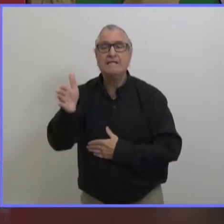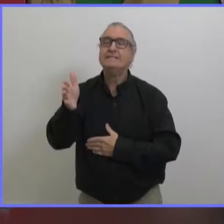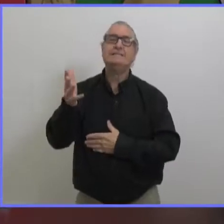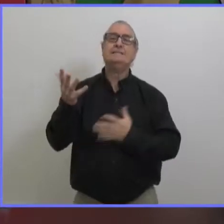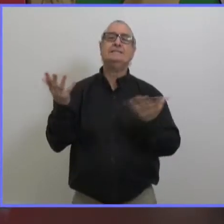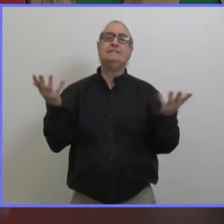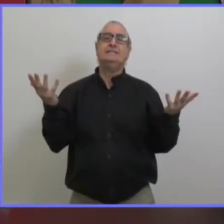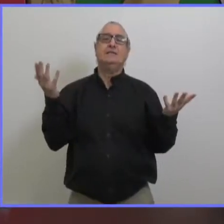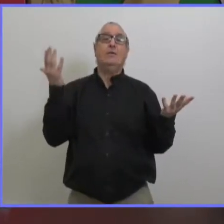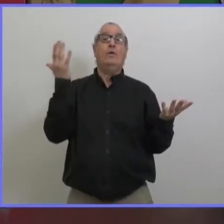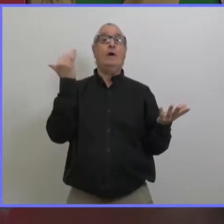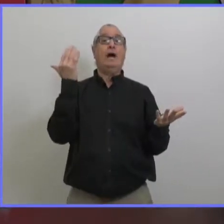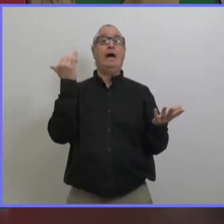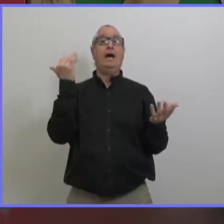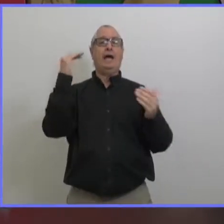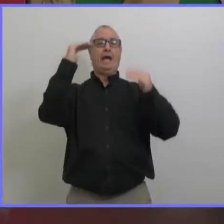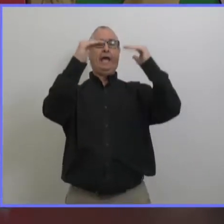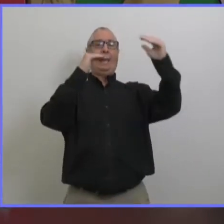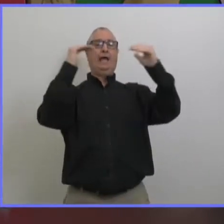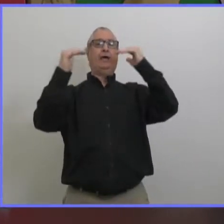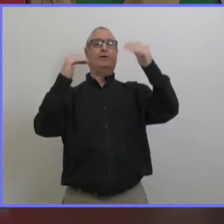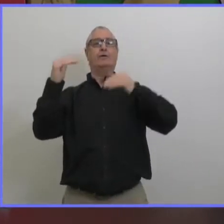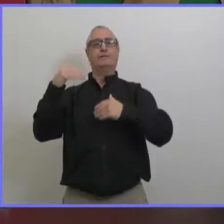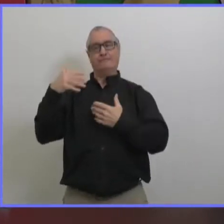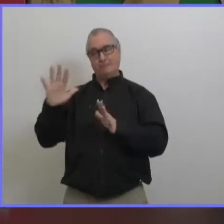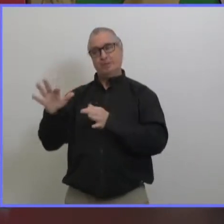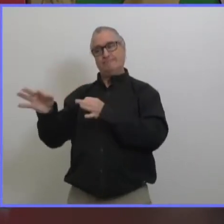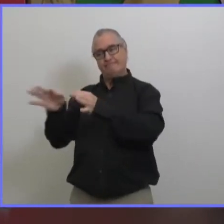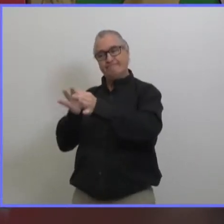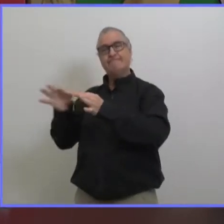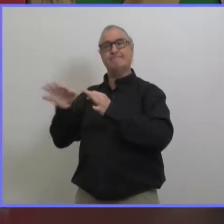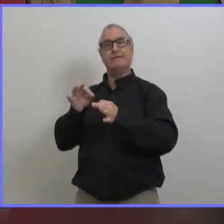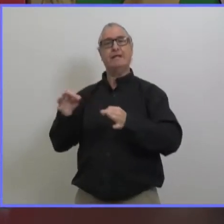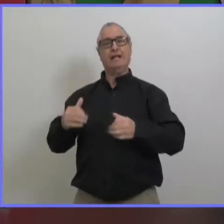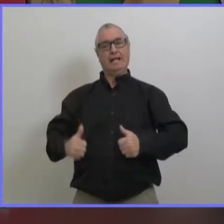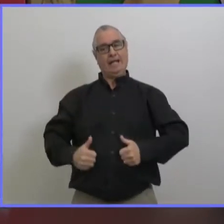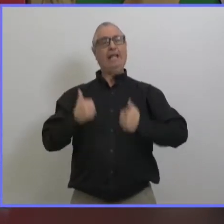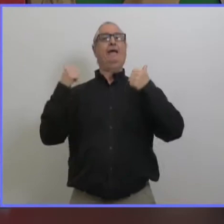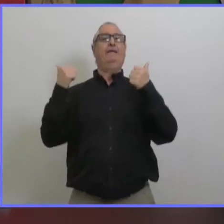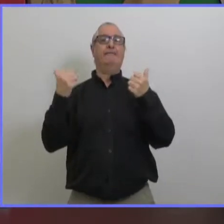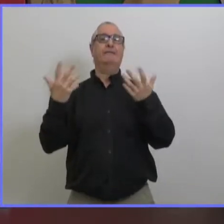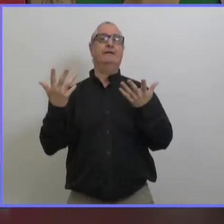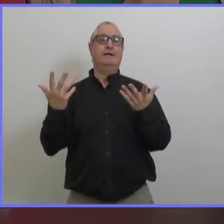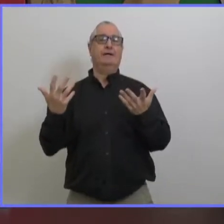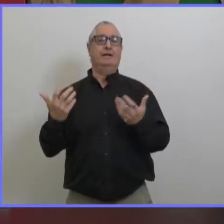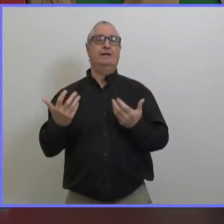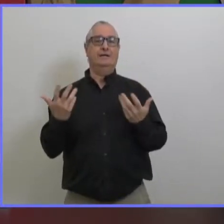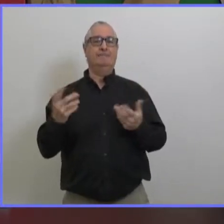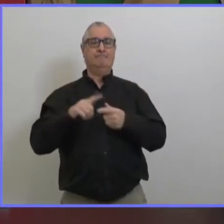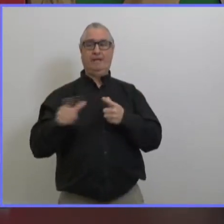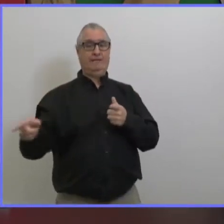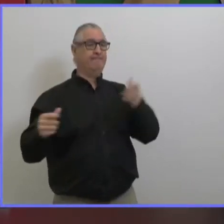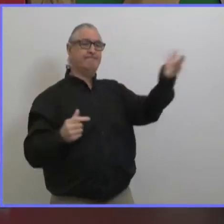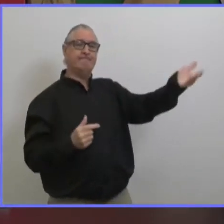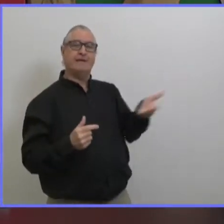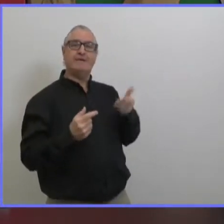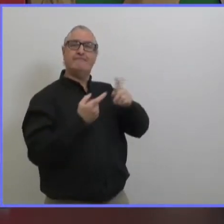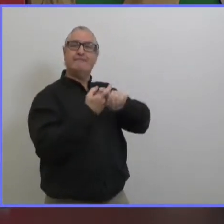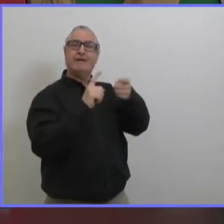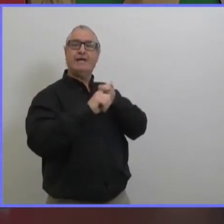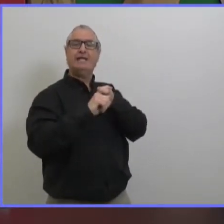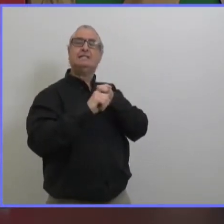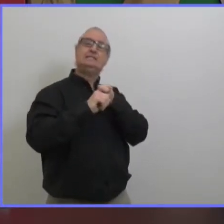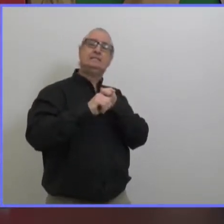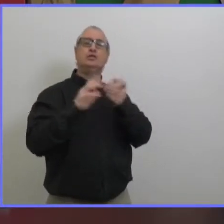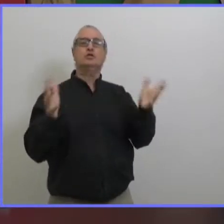dirais restaurant n'ont aucun intérêt à ce que les chiffres recommencent à augmenter ça va les obliger à fermer de nouveau alors la meilleure manière de s'assurer que ça se produit pas